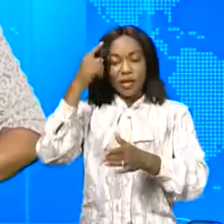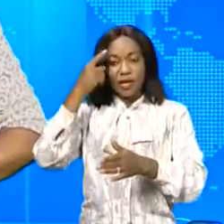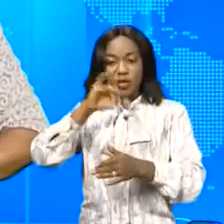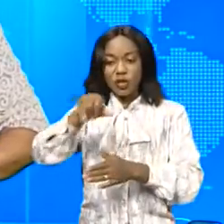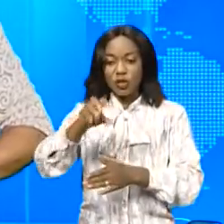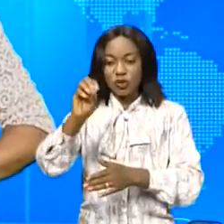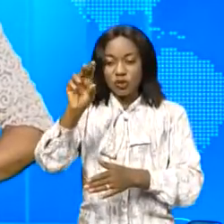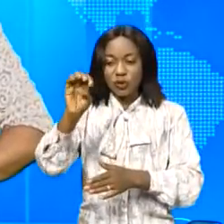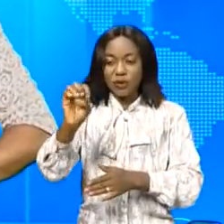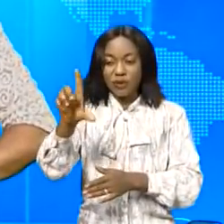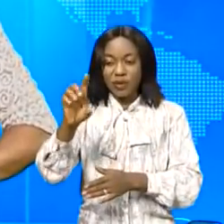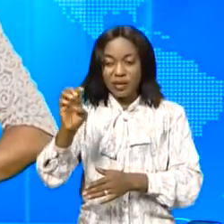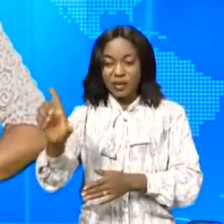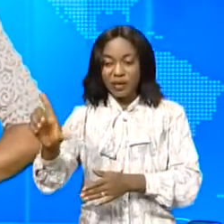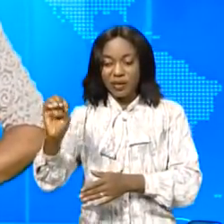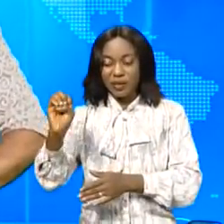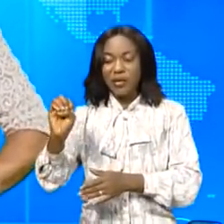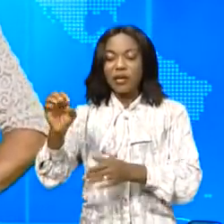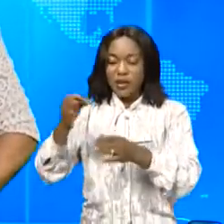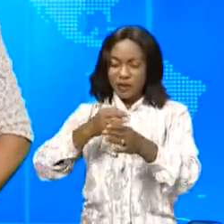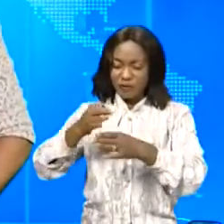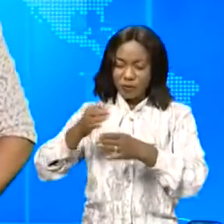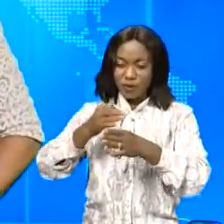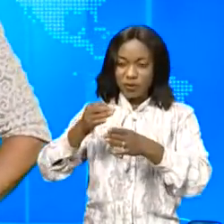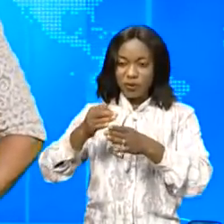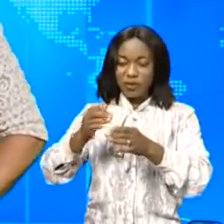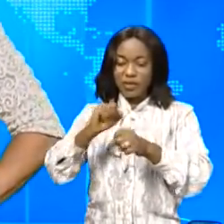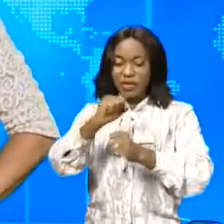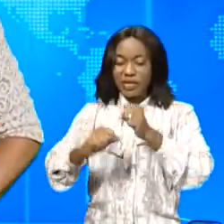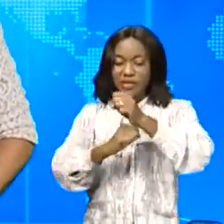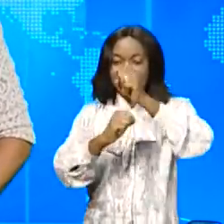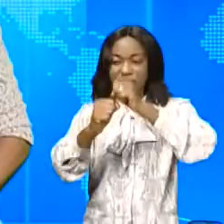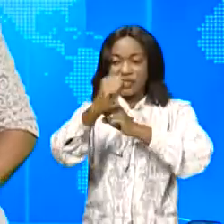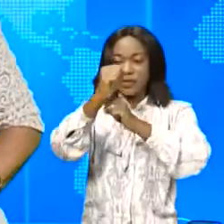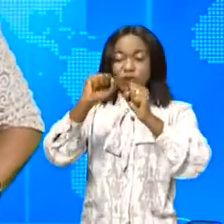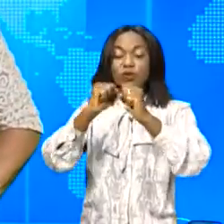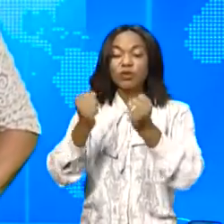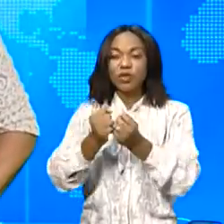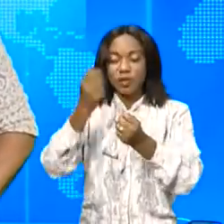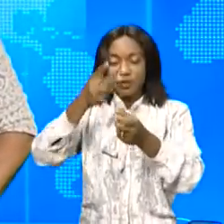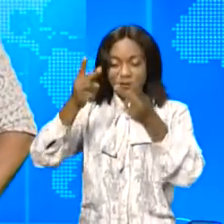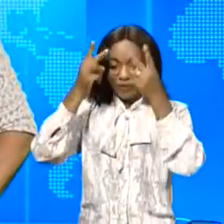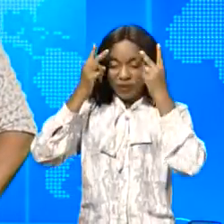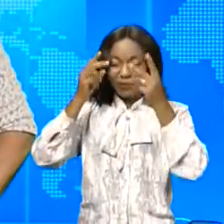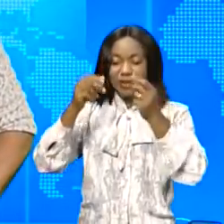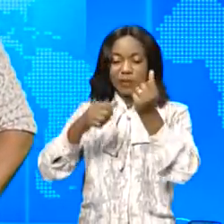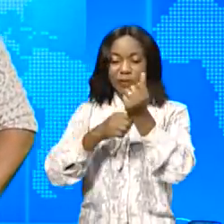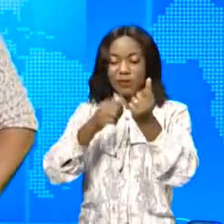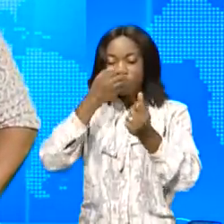sur les corps assistants sociaux formés pour aider les victimes de la COVID-19.